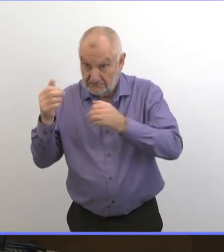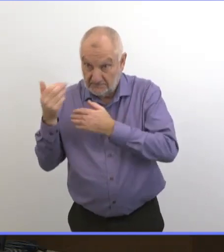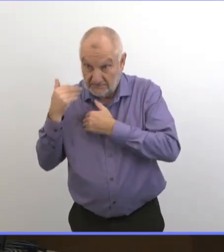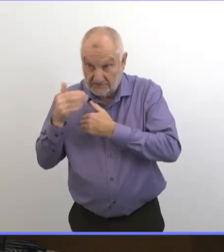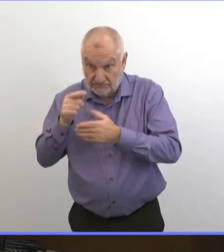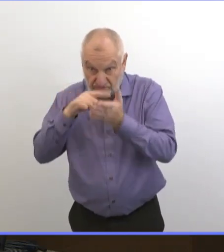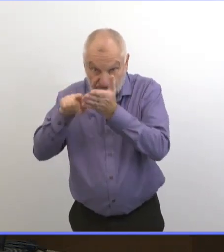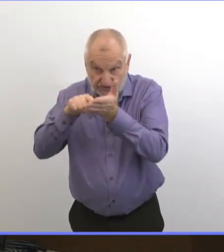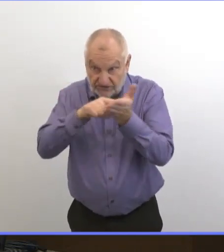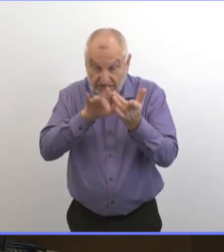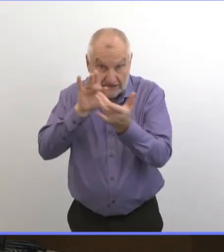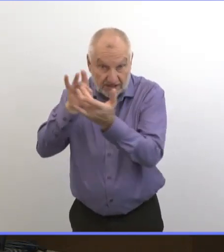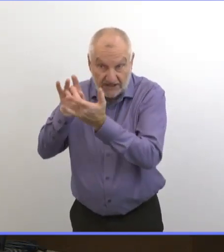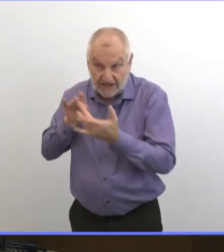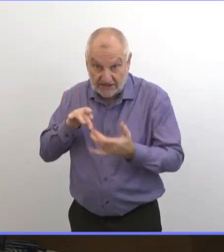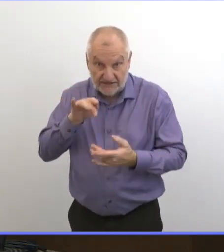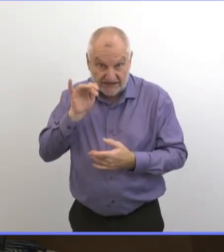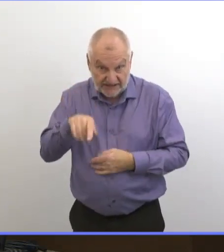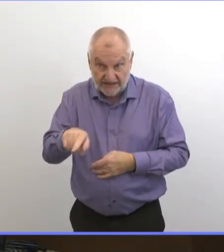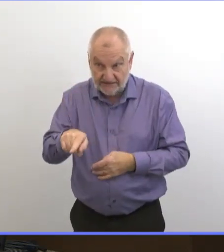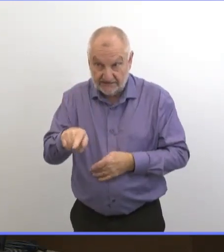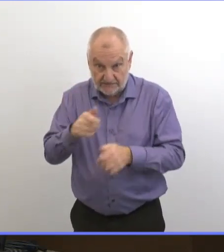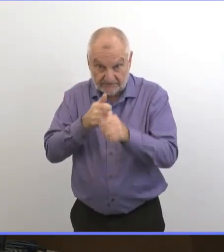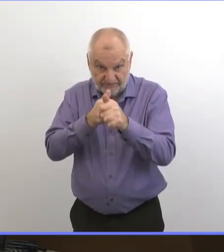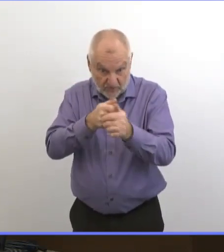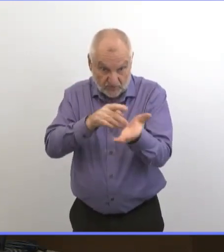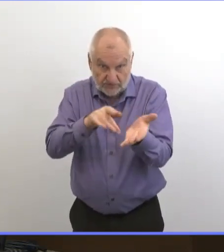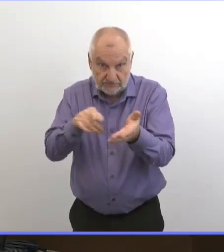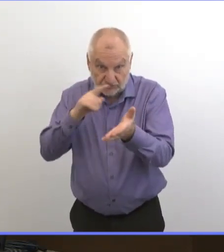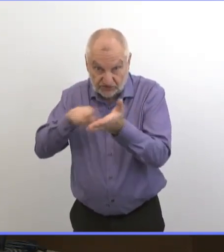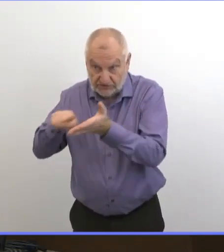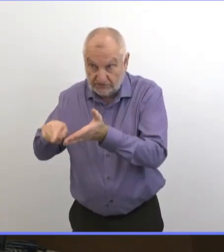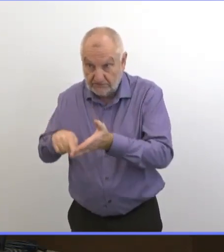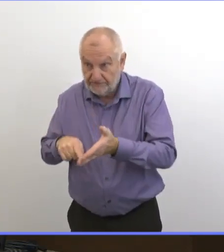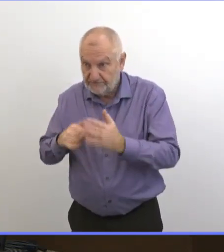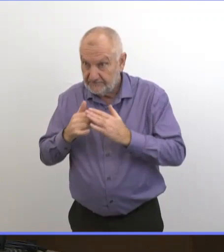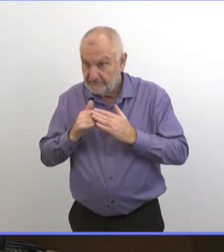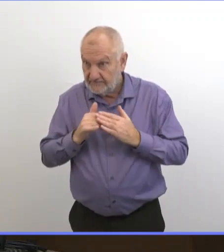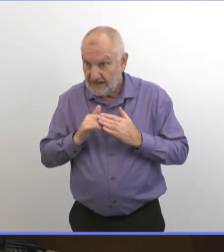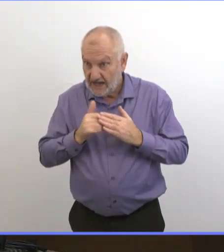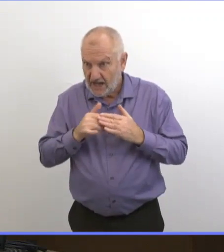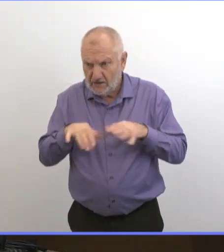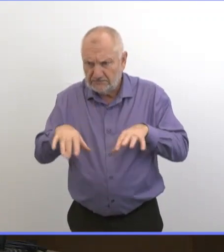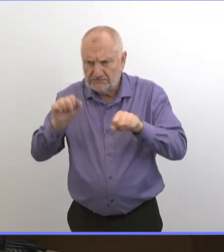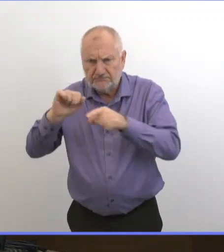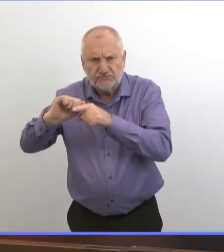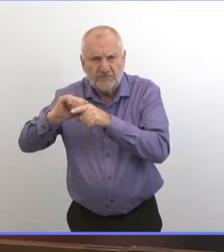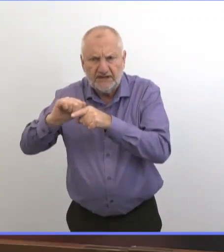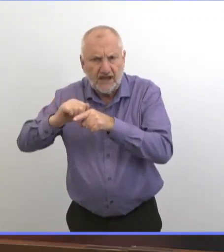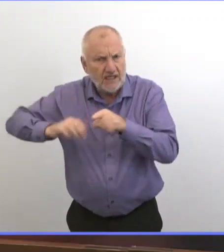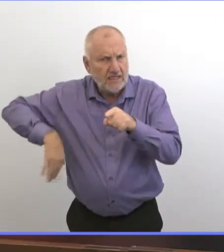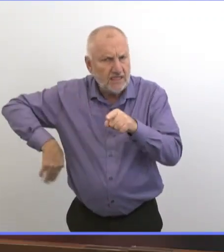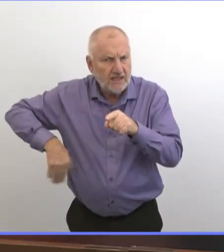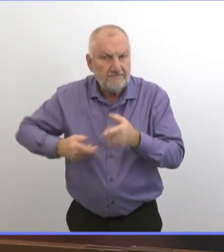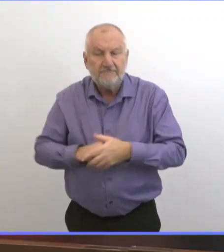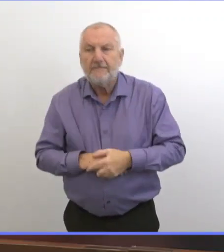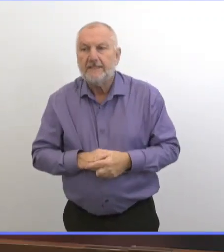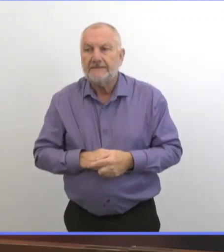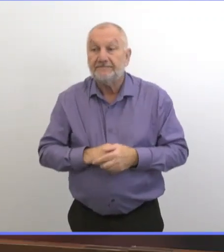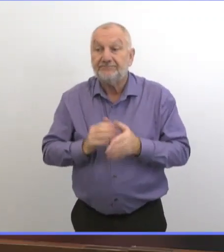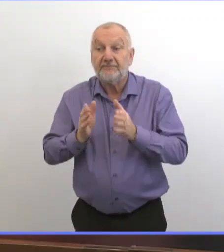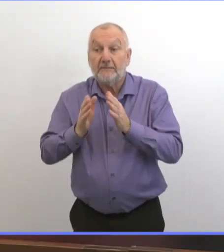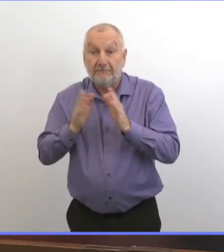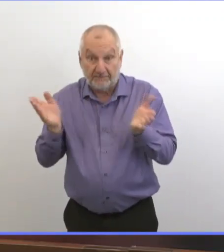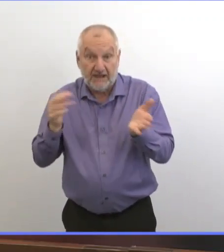Est ce qu'ils vont faire des enquêtes de traçage et est ce qu'ils vont remplacer les infirmières qui sont